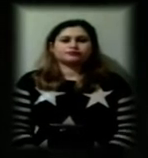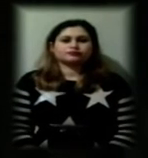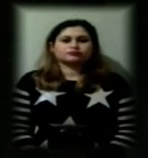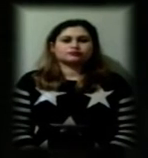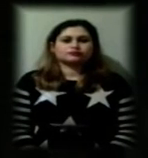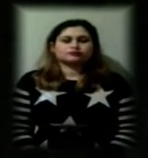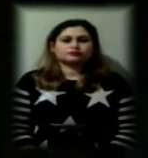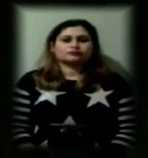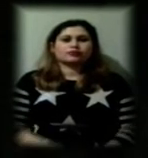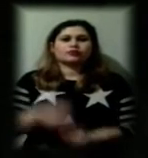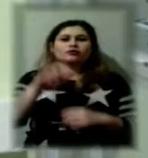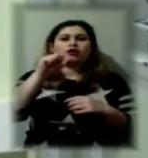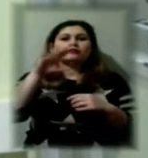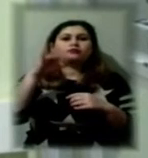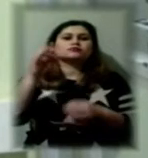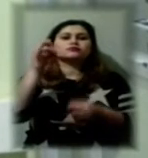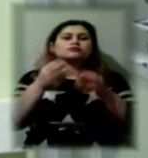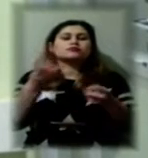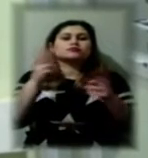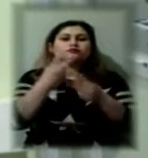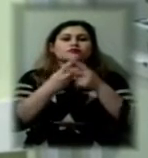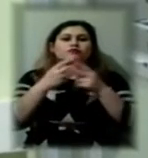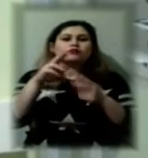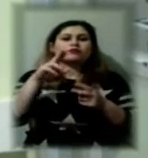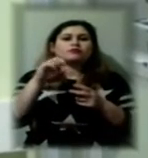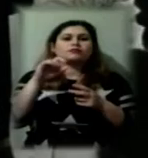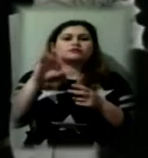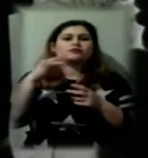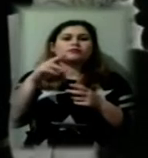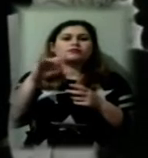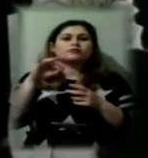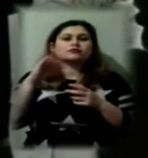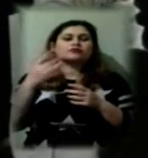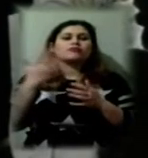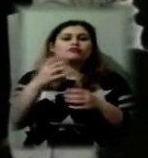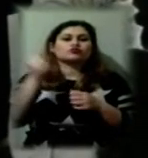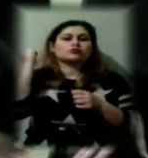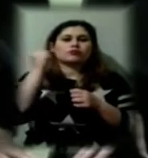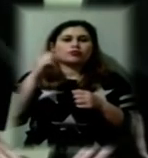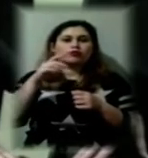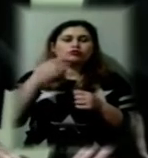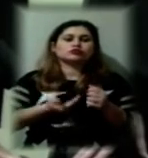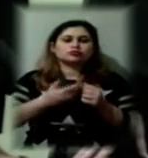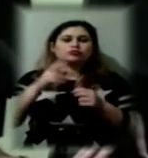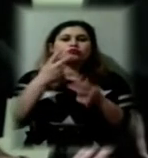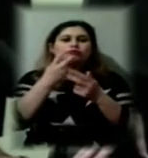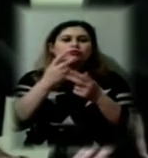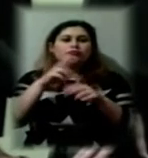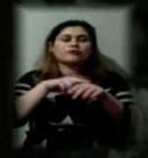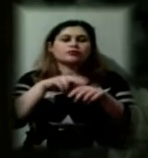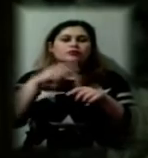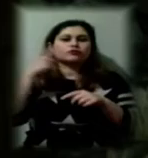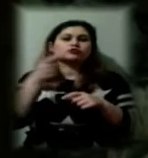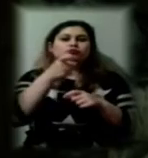Апеляційний суд залишив під вартою Сергія Передирія, якого підозрюють у замаху на життя. Правоохоронці вважають, що це він стріляв 3